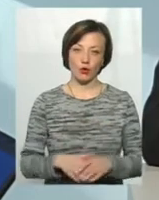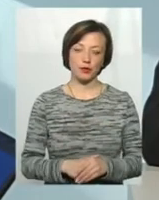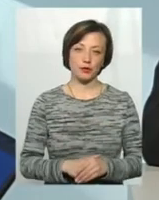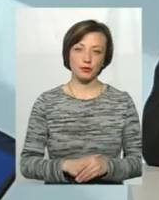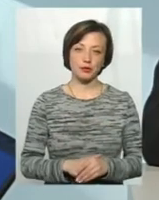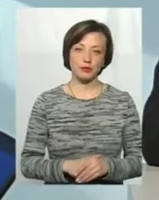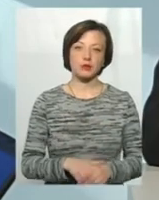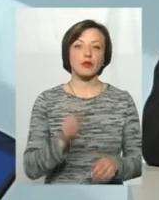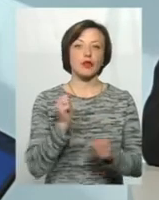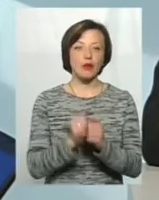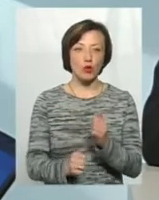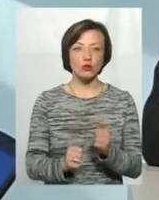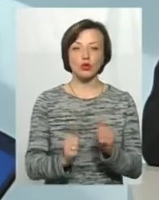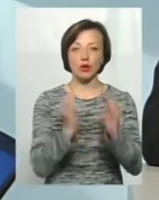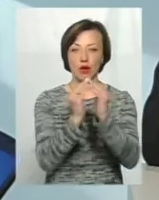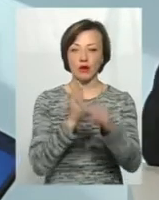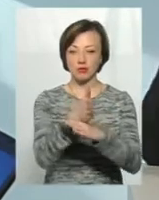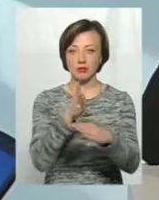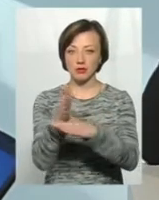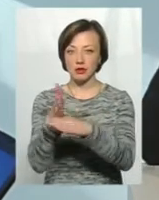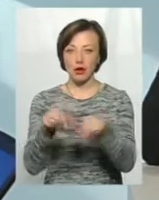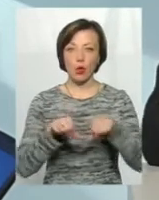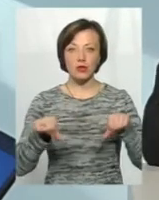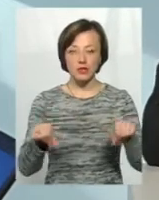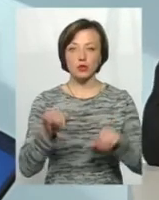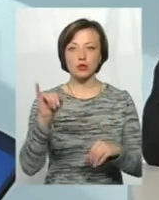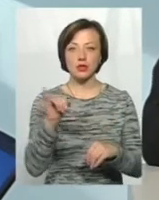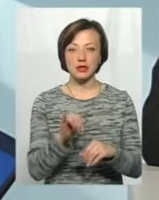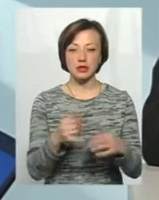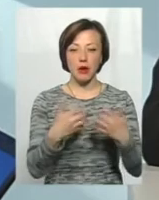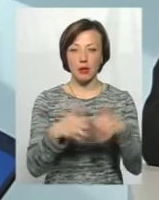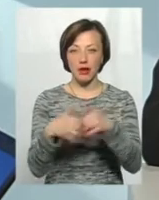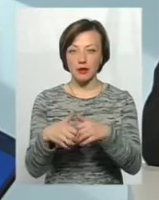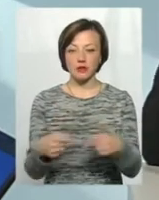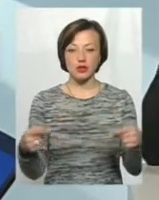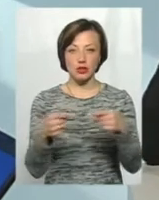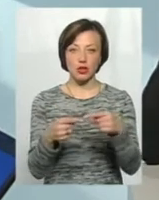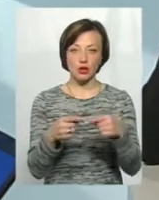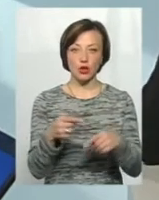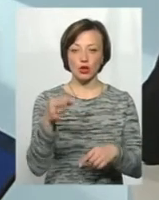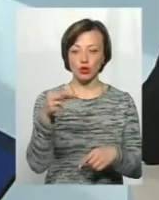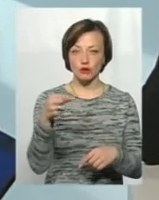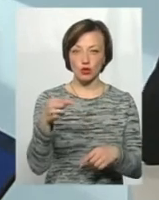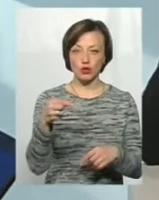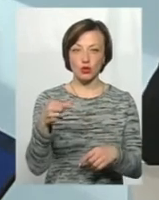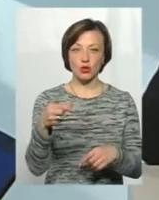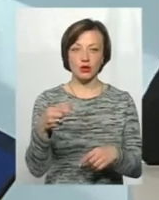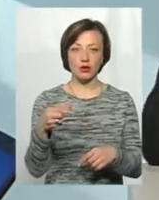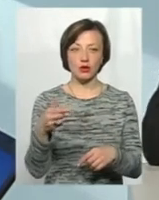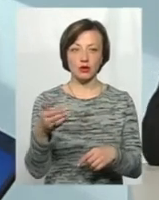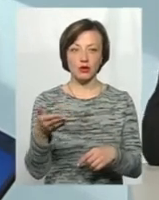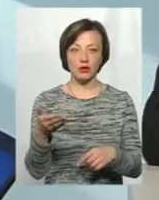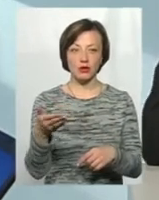І в кожного селю піти з цілою комісією і з приладами, які будуть визначати там товщину, шару, якогось чи